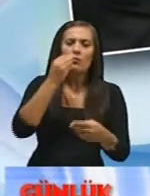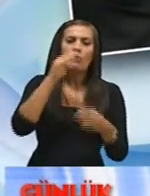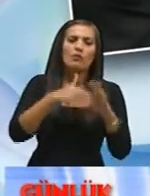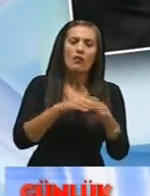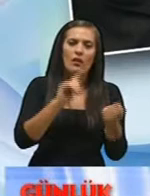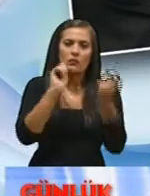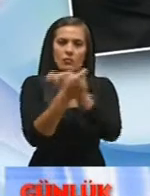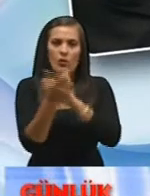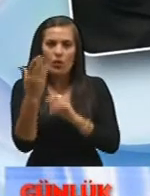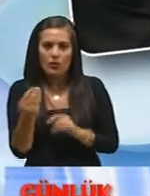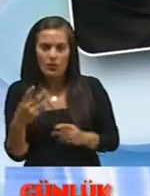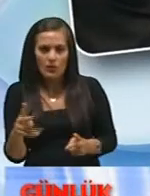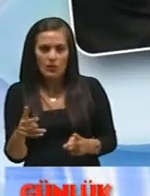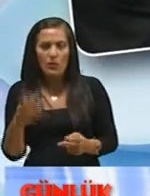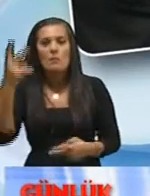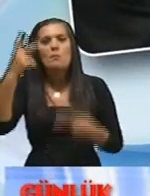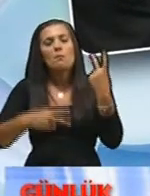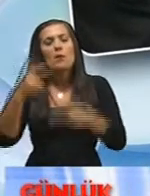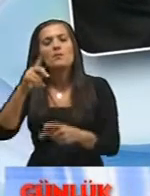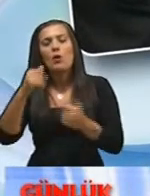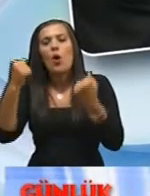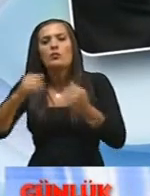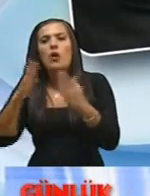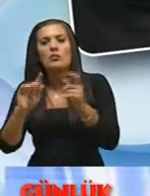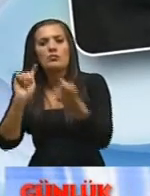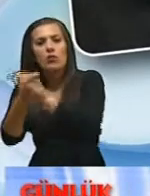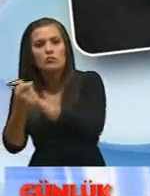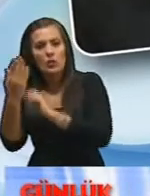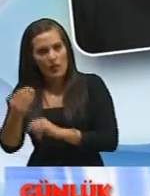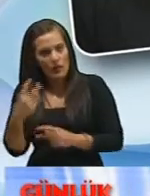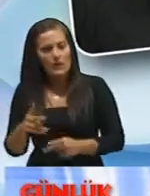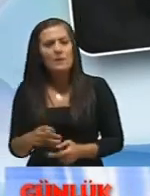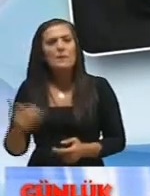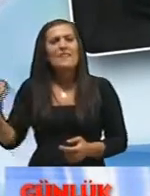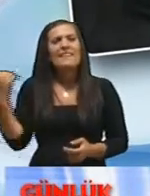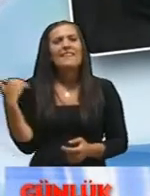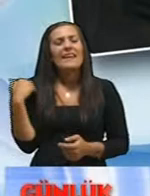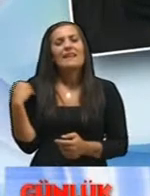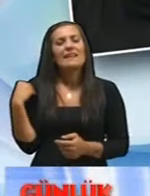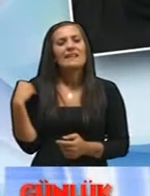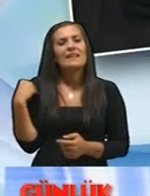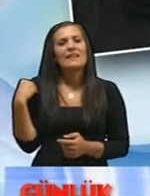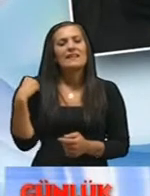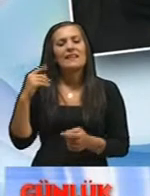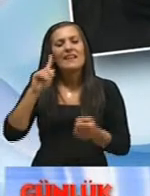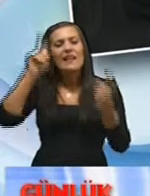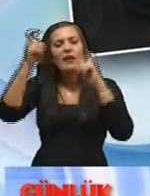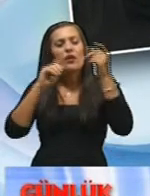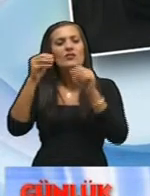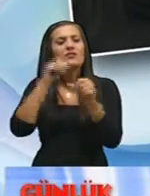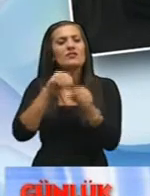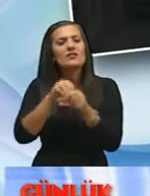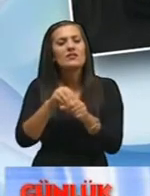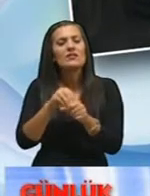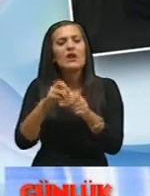dönüşebiliyor bir ışıkla mekan bazen bir oturma odasına dönüşebiliyor öyle değil mi yeni teknolojide yani